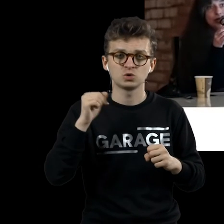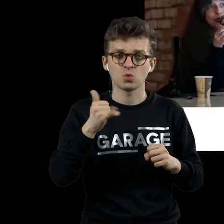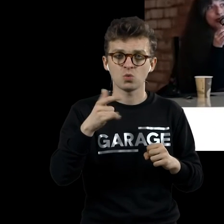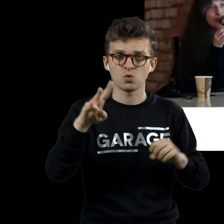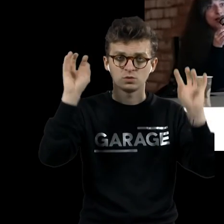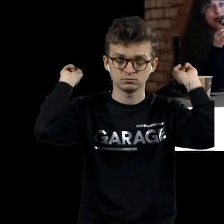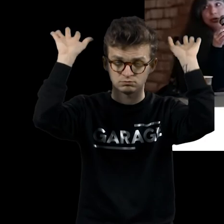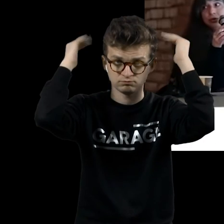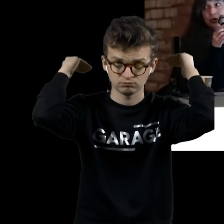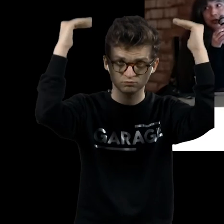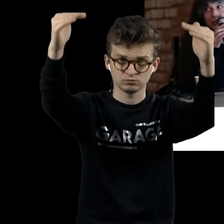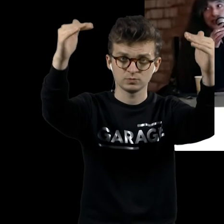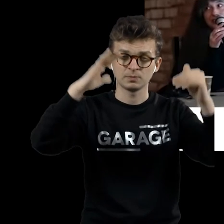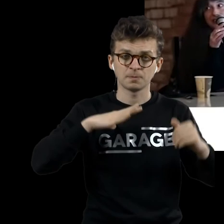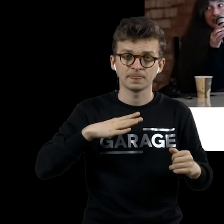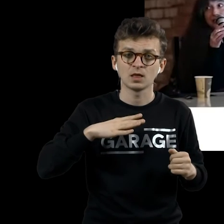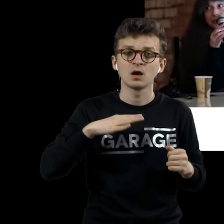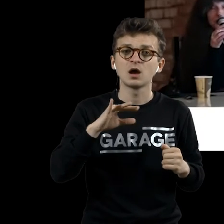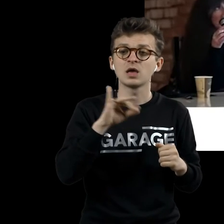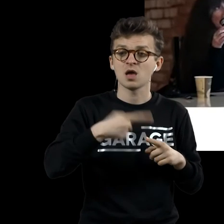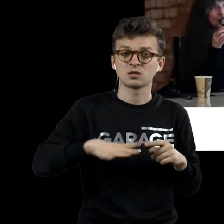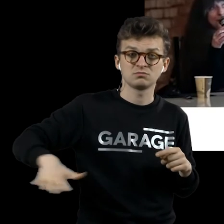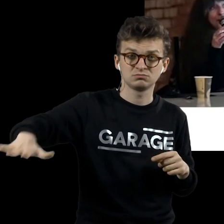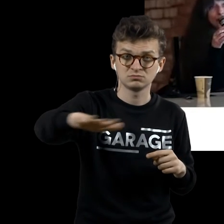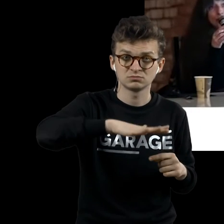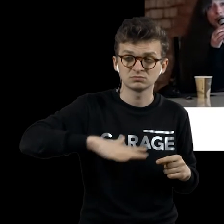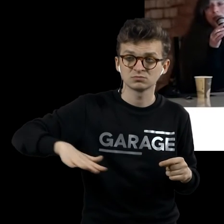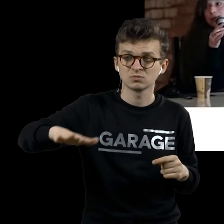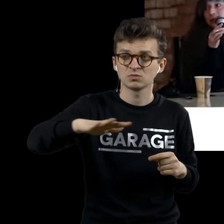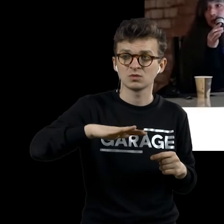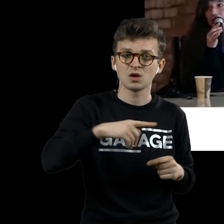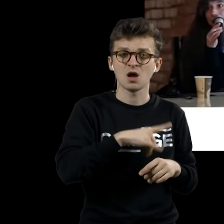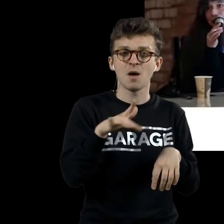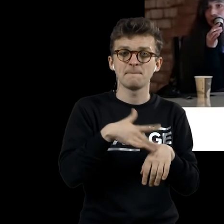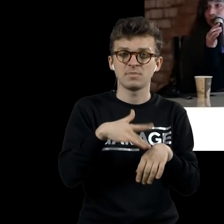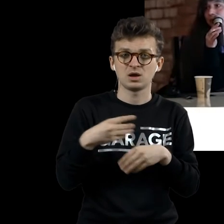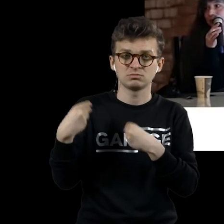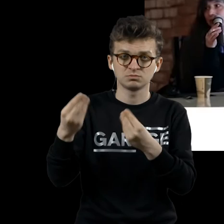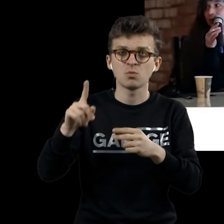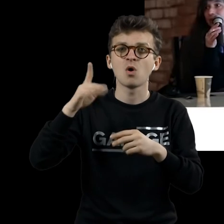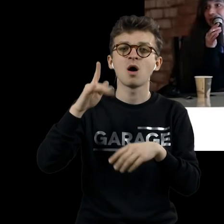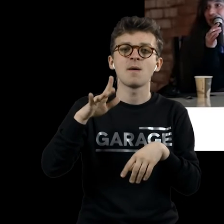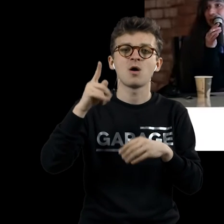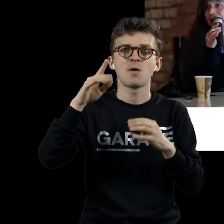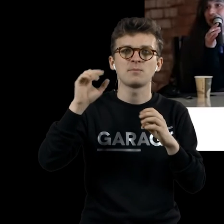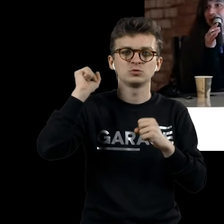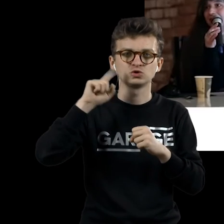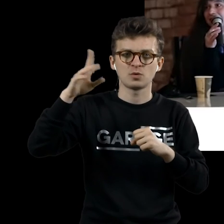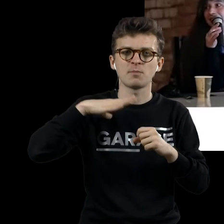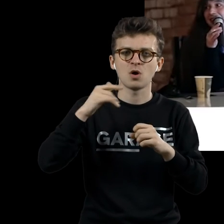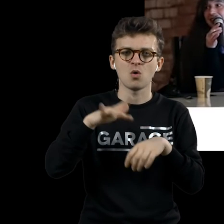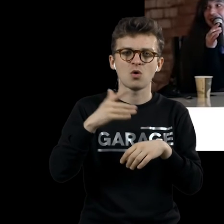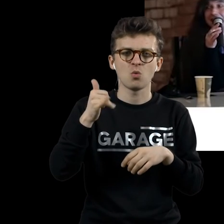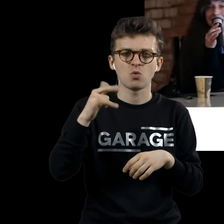которой жарили кофе. То есть он вводит пространство, он вводит пыль, потому что из мешков сыпался уголь, угольная